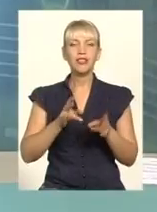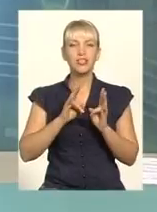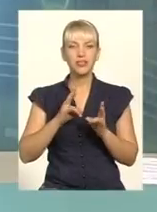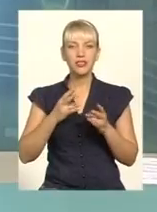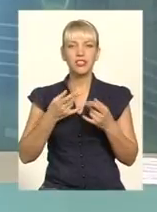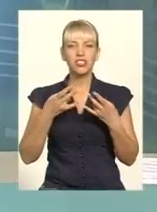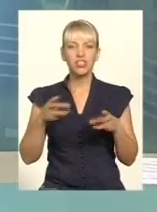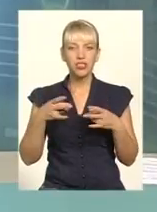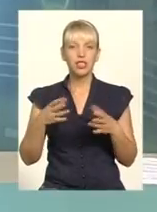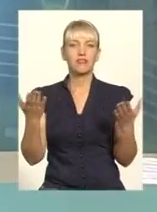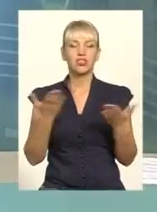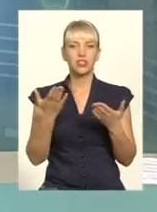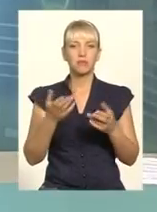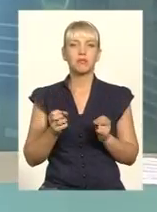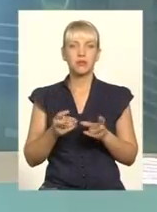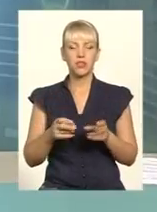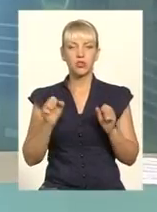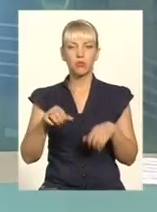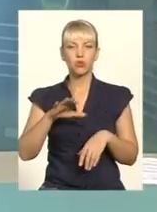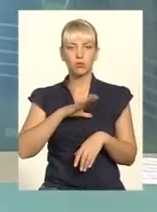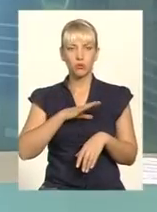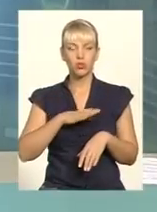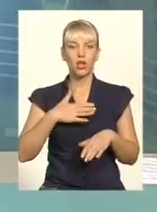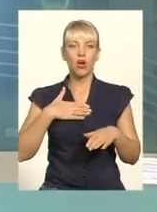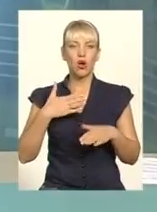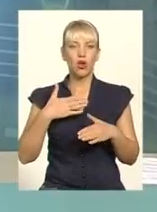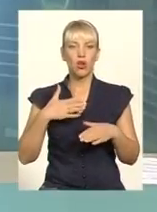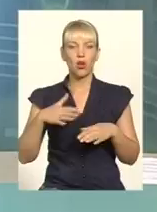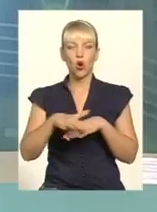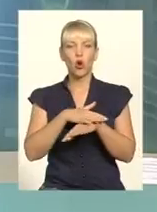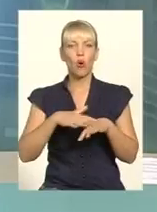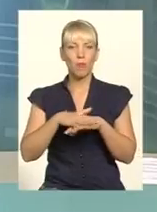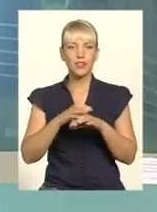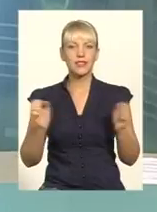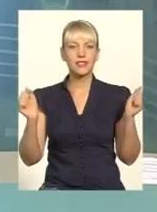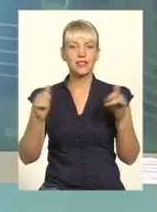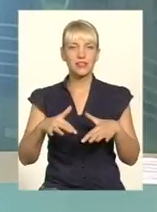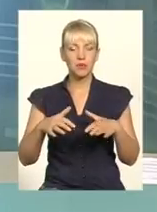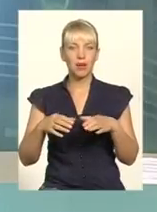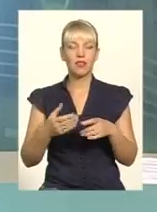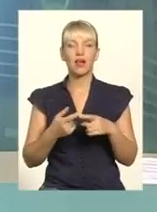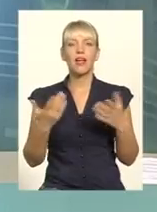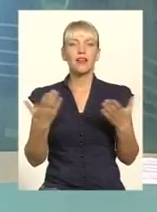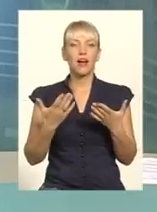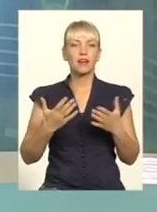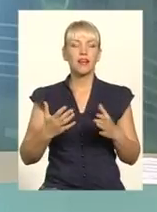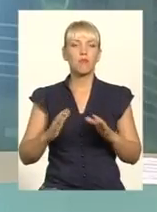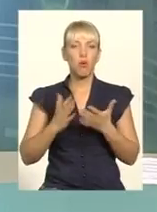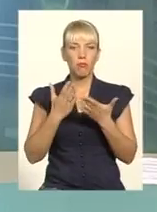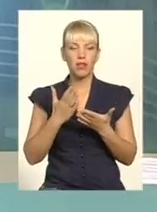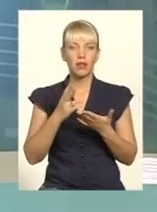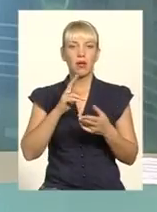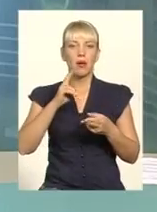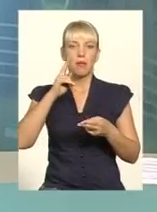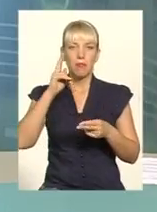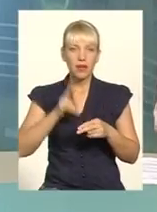чи небезпечні можуть бути громадські зібрання, в який момент вони перестають бути мирними і чому так